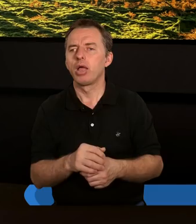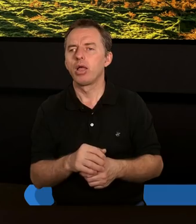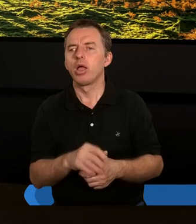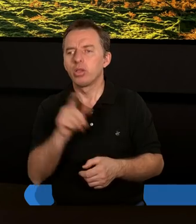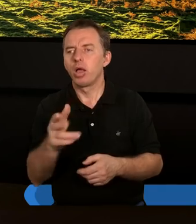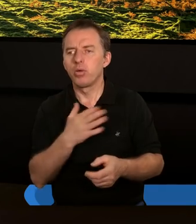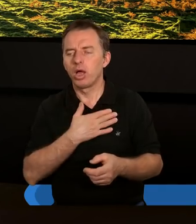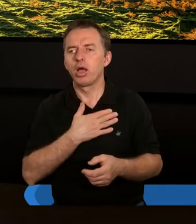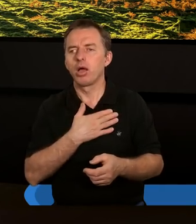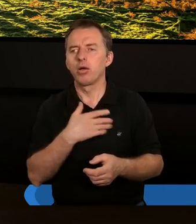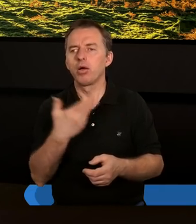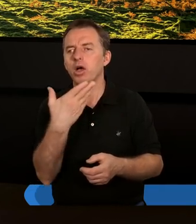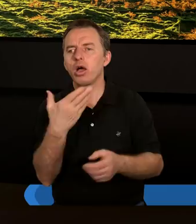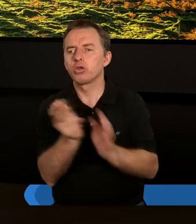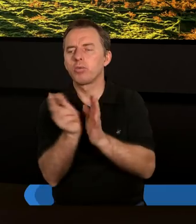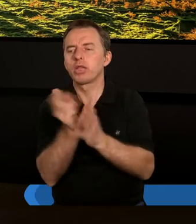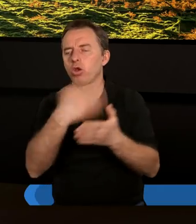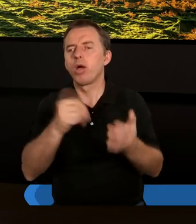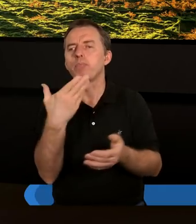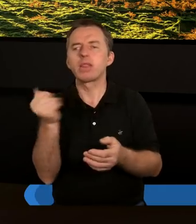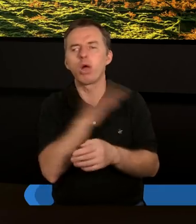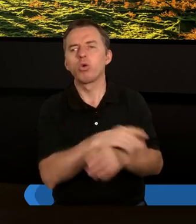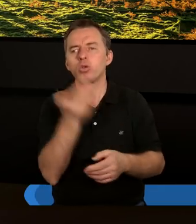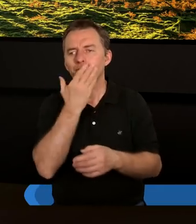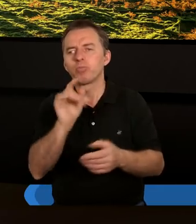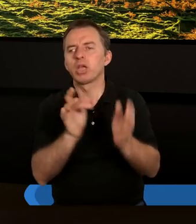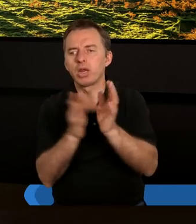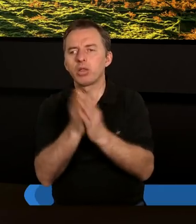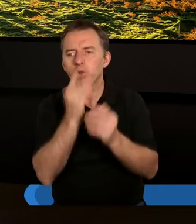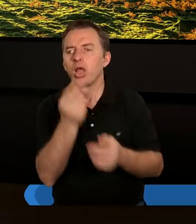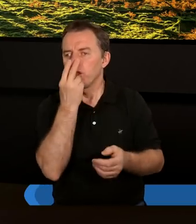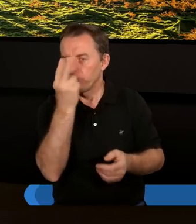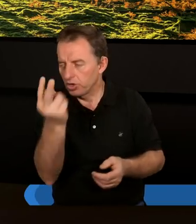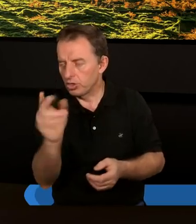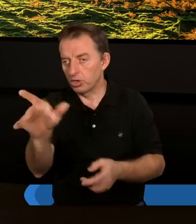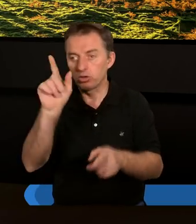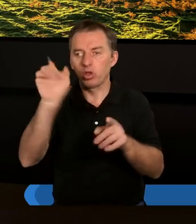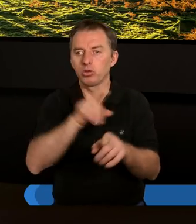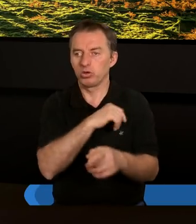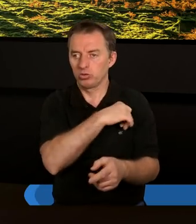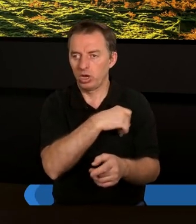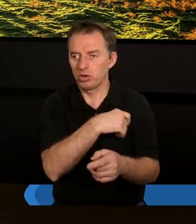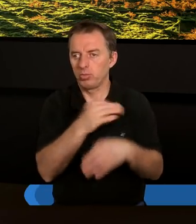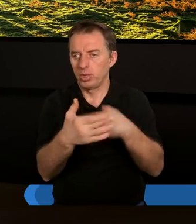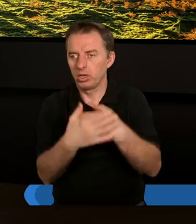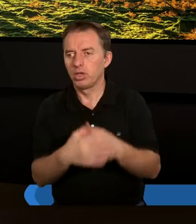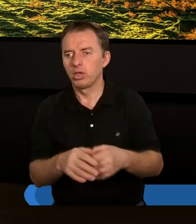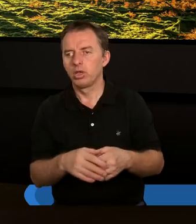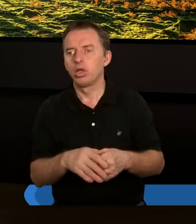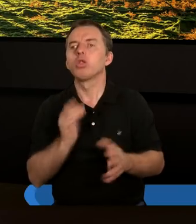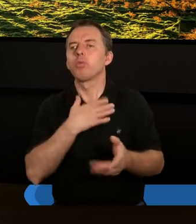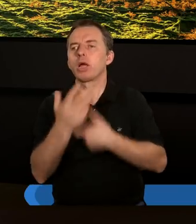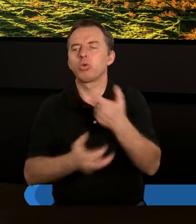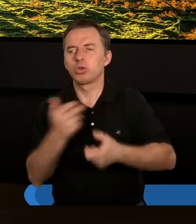W XVIII rozdziale Ewangelii Mateusza czytamy o tym, gdy Chrystus mówi, jeżeli widzisz, że grzeszy ktoś tobie